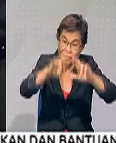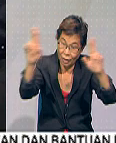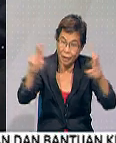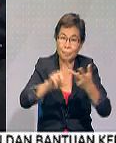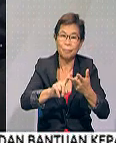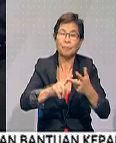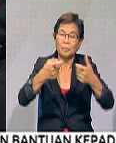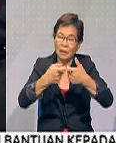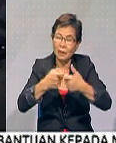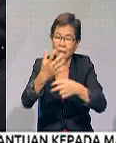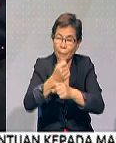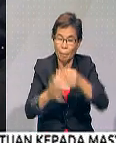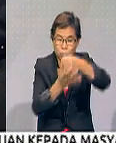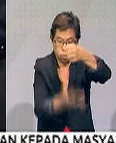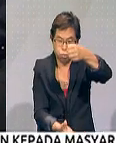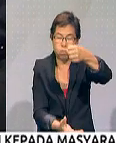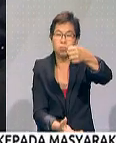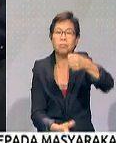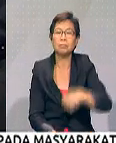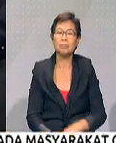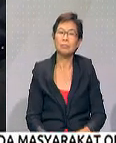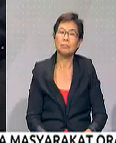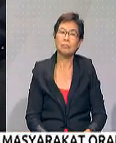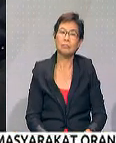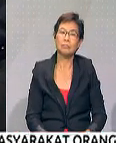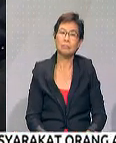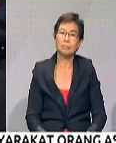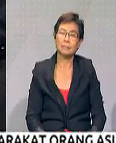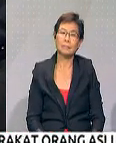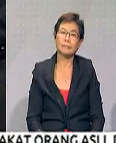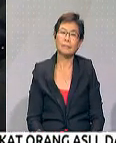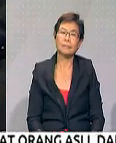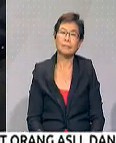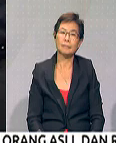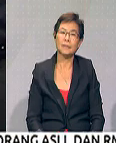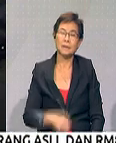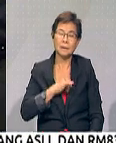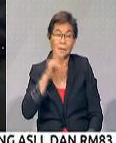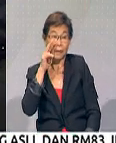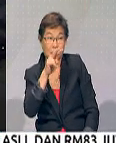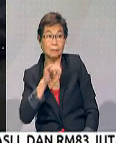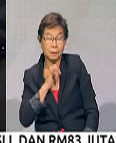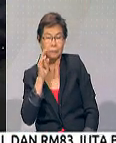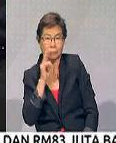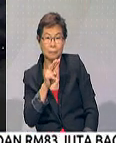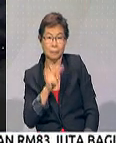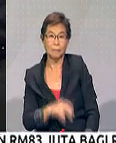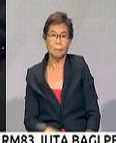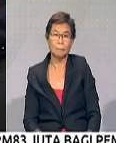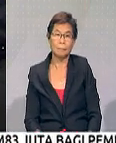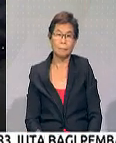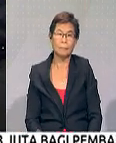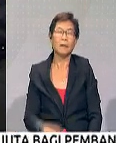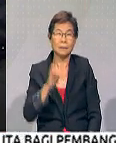dia telah mendapat peruntukan yang telah meningkat. Dan ini adalah saya lihat adalah saya